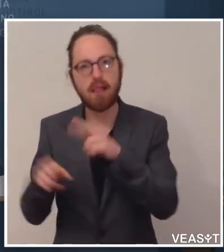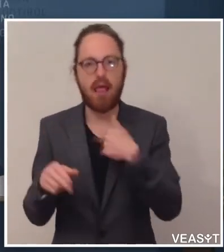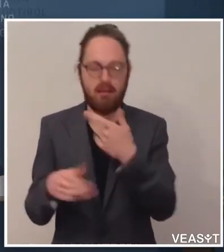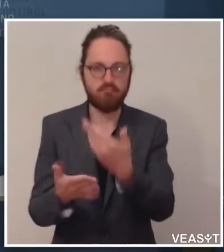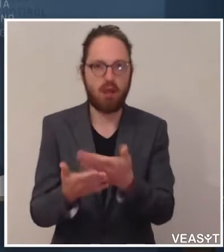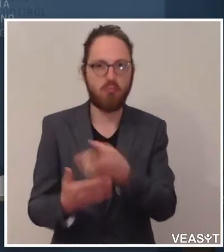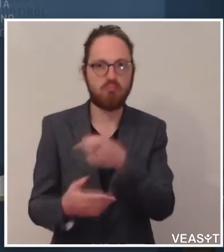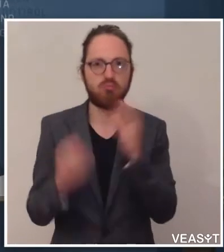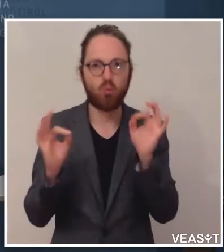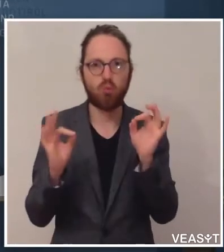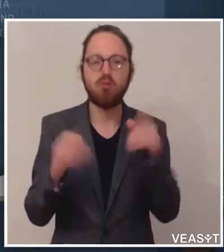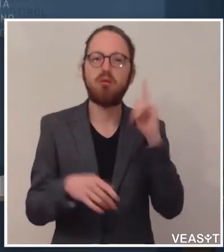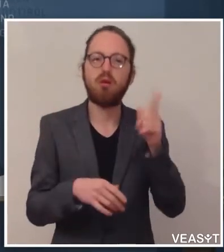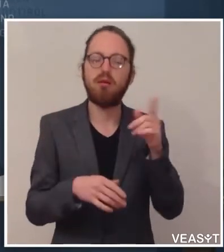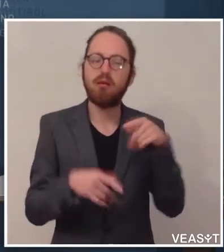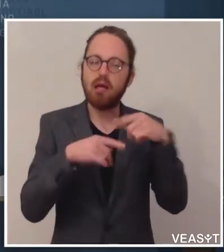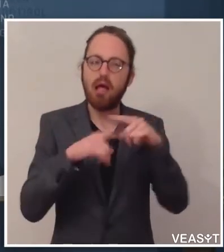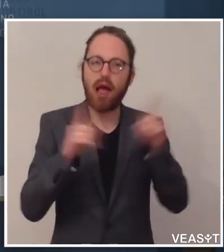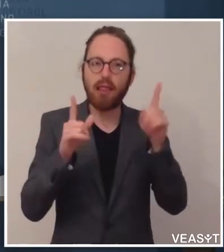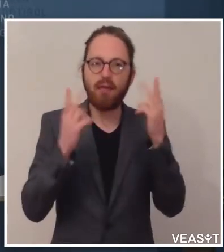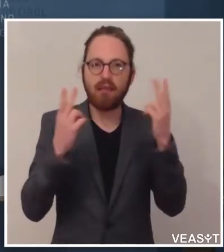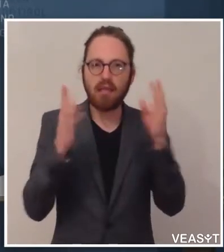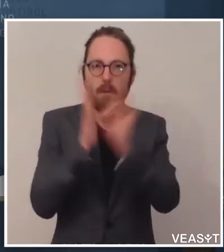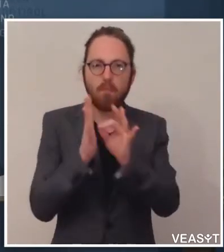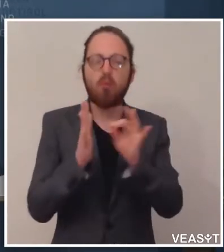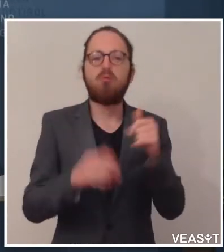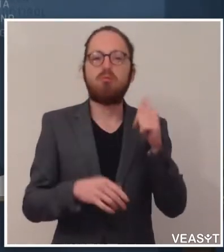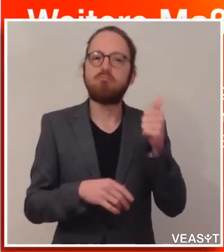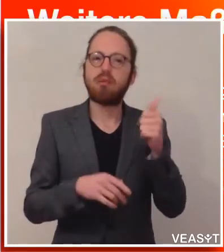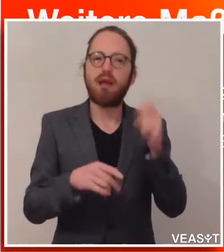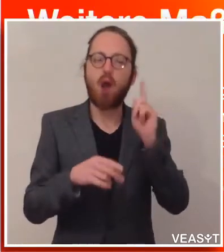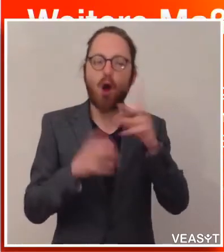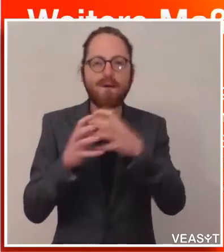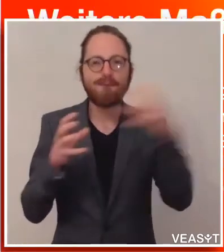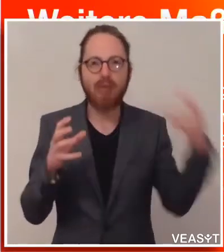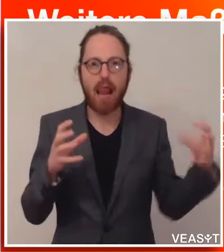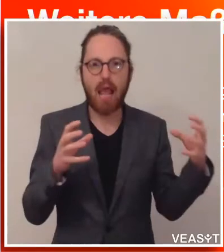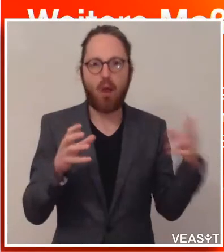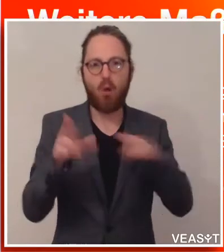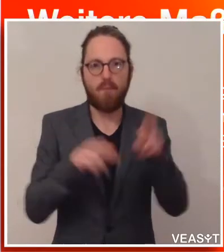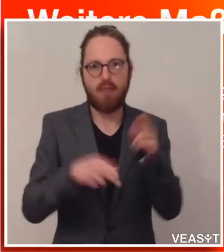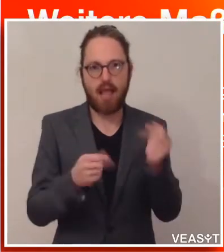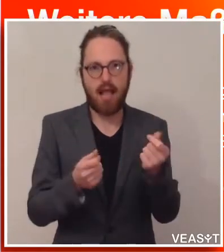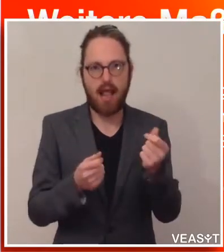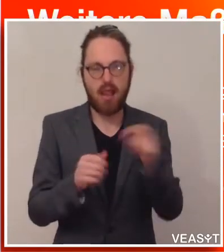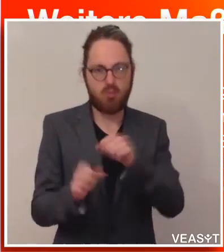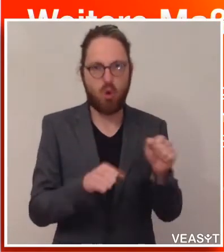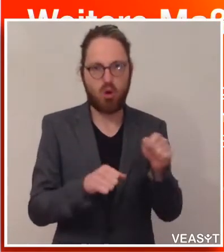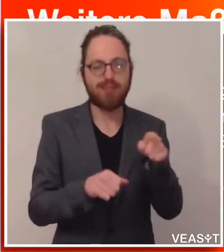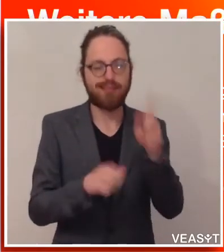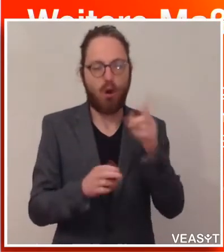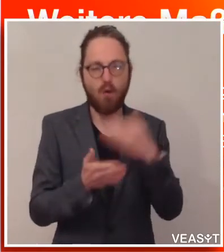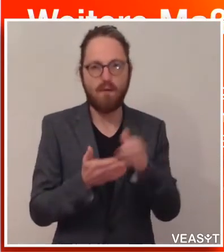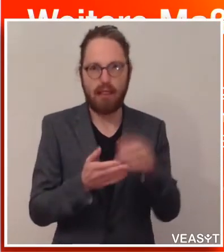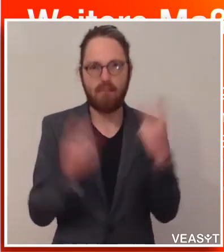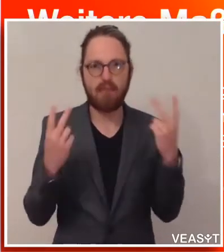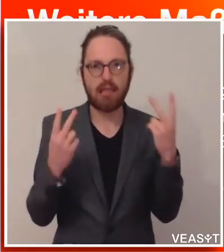weiterer Punkt betrifft dann die Verlängerung des Pflegegeldes. Das ist auch weiter wichtig, weil wir ja derzeit